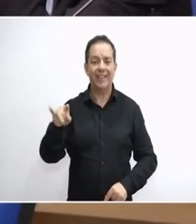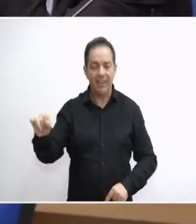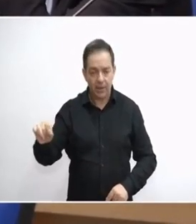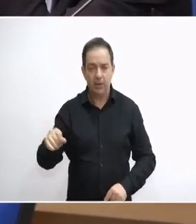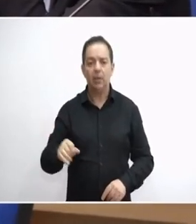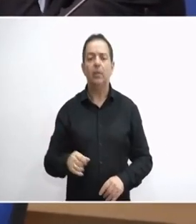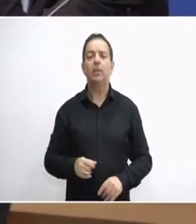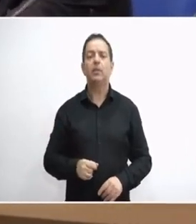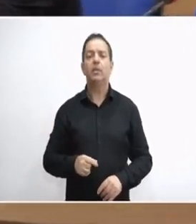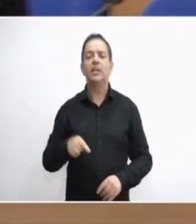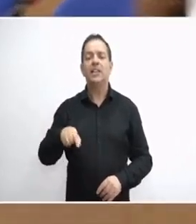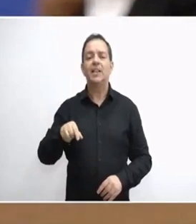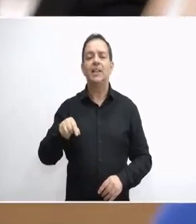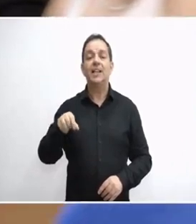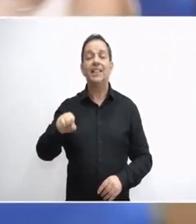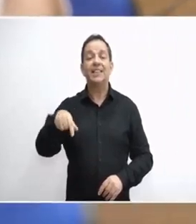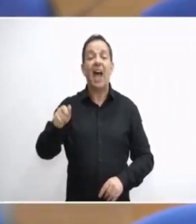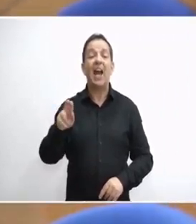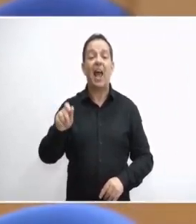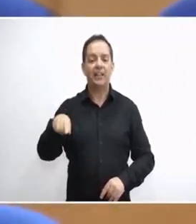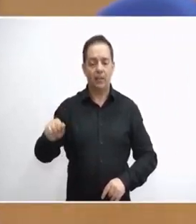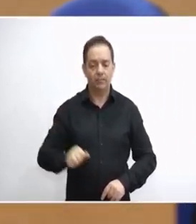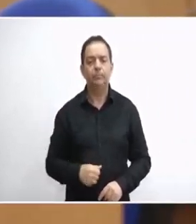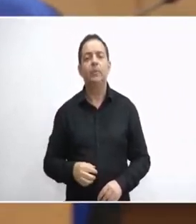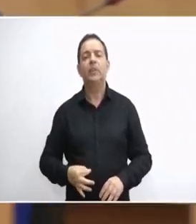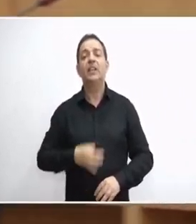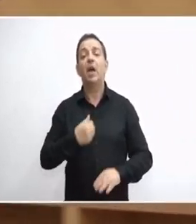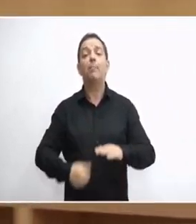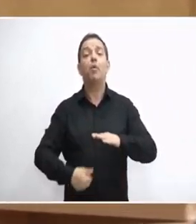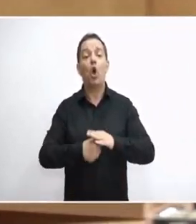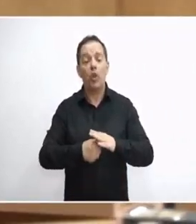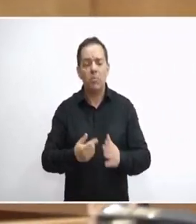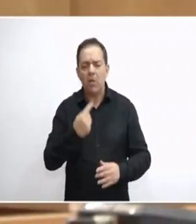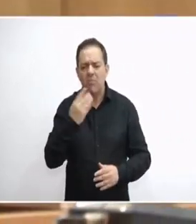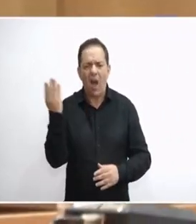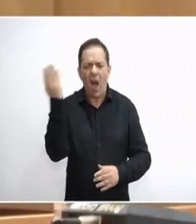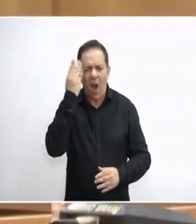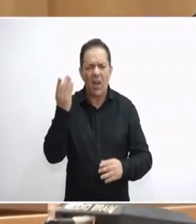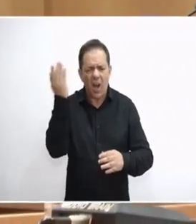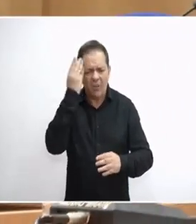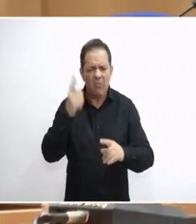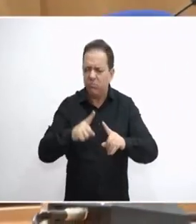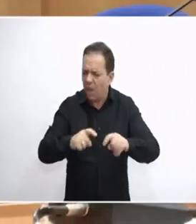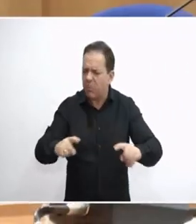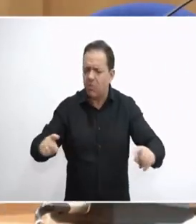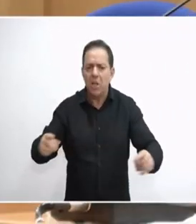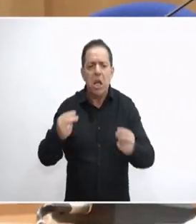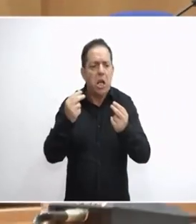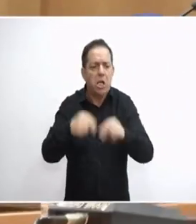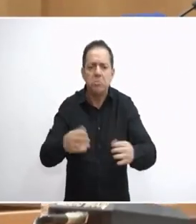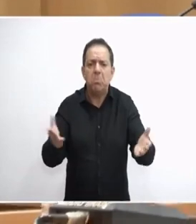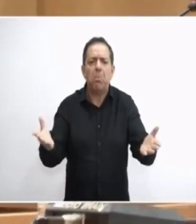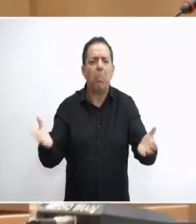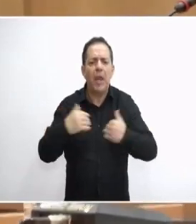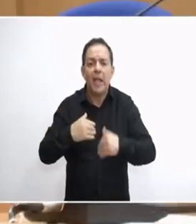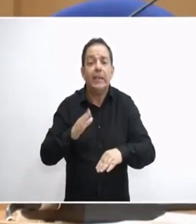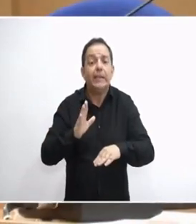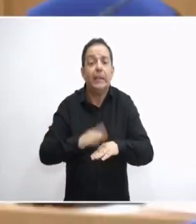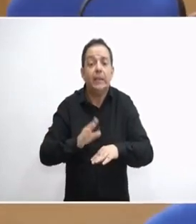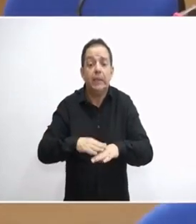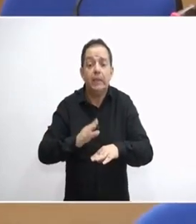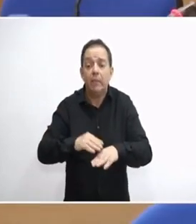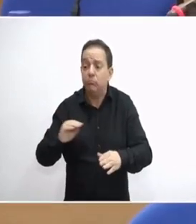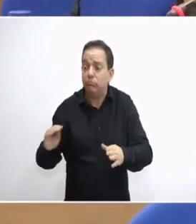Κύριε Πρόεδρε, μιλάνε για μια ακρίβεια χωρίς να βλέπουμε λύσεις. Ποια είναι η πραγματική αιτία,